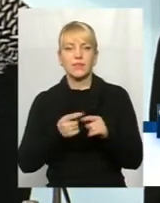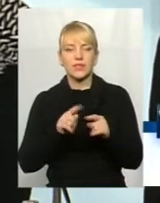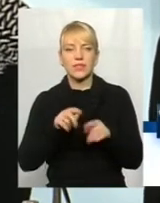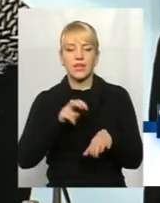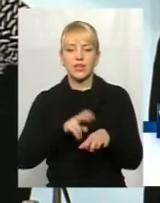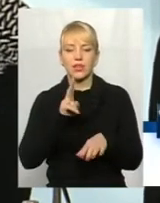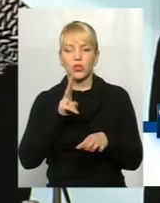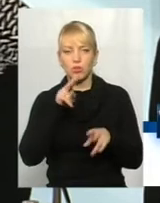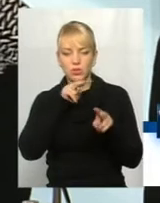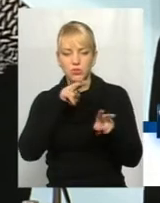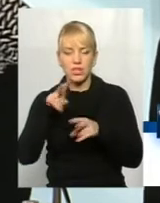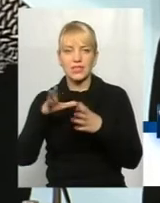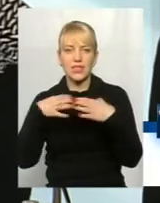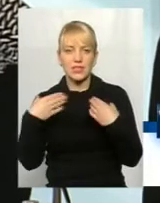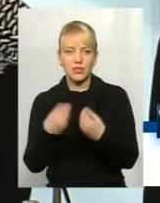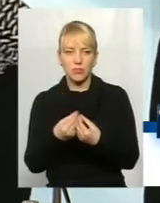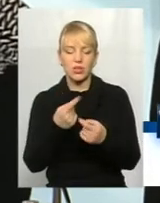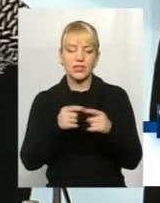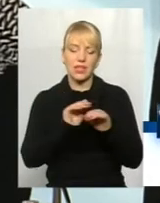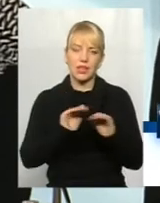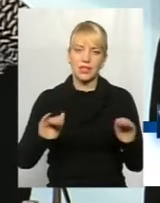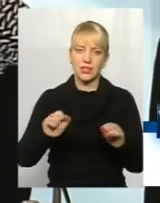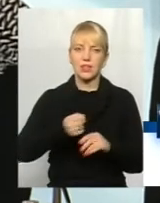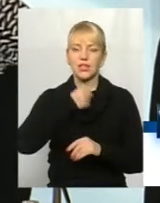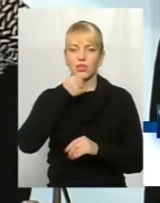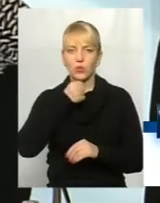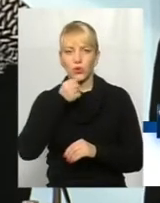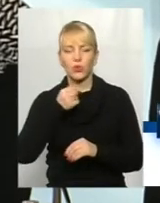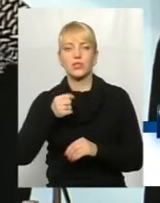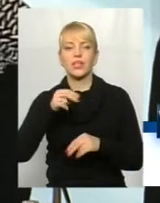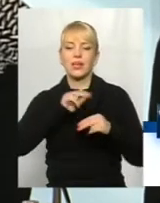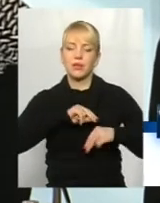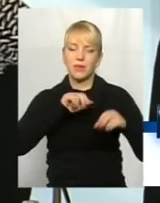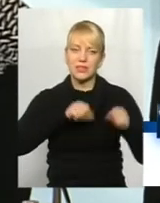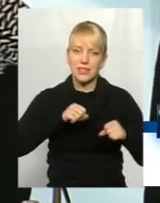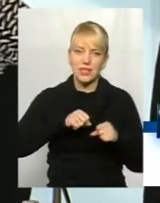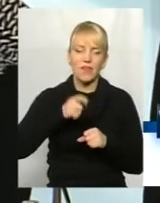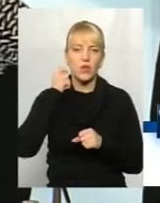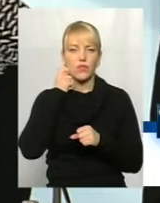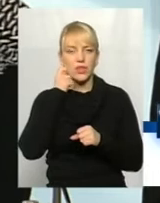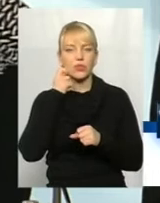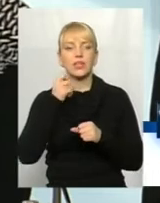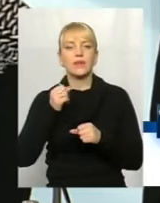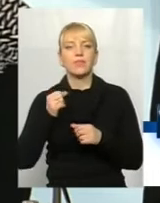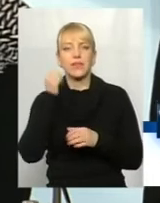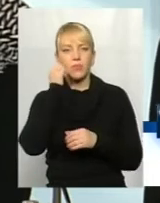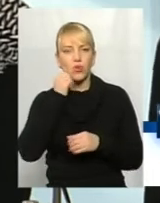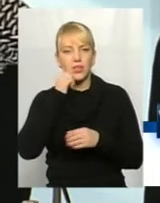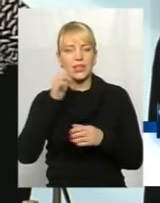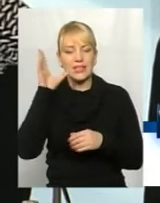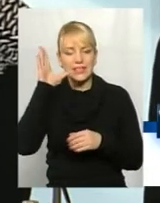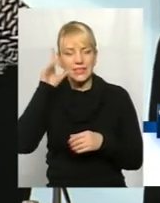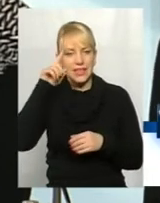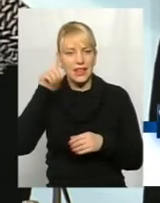який спостерігає за цілою родиною, це і діти, і люди працездатного віку, і люди похилого віку. Він знає весь родовід